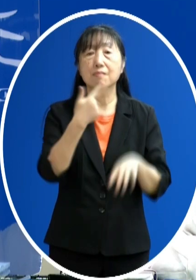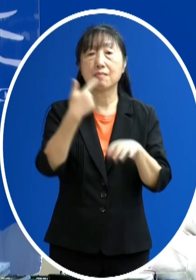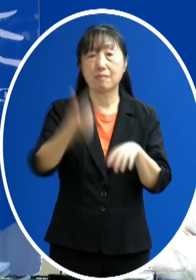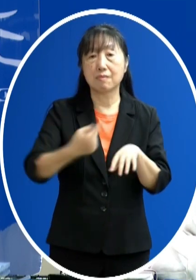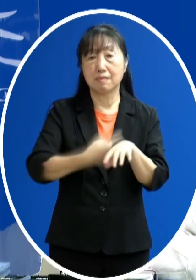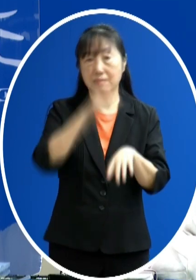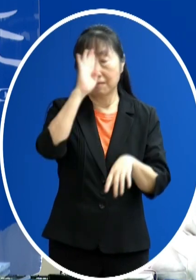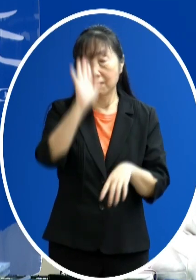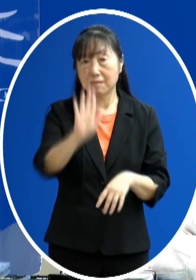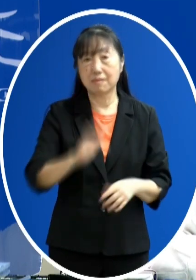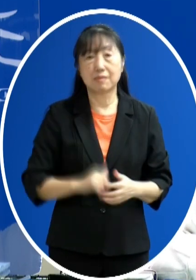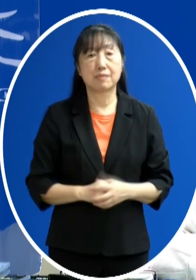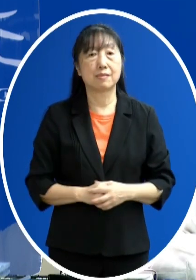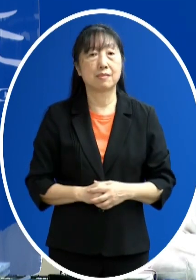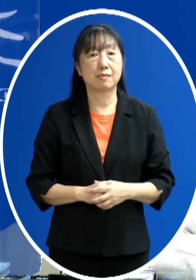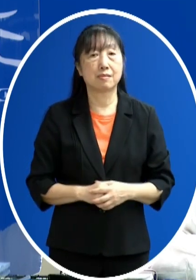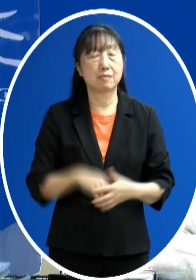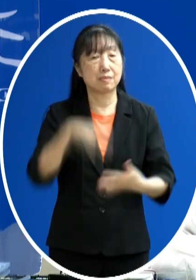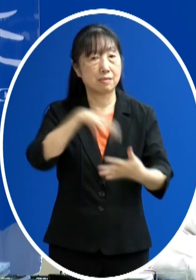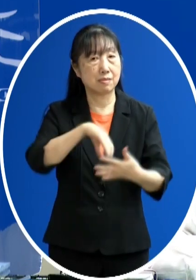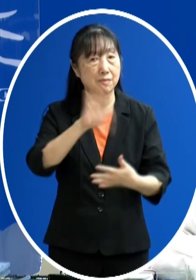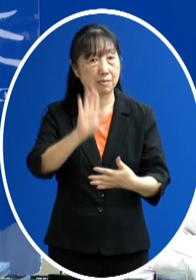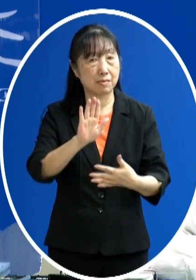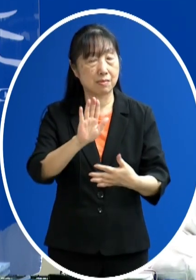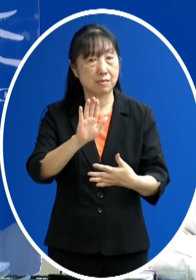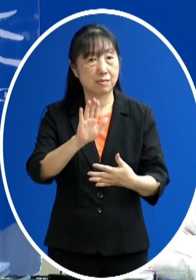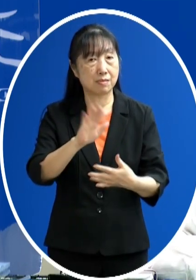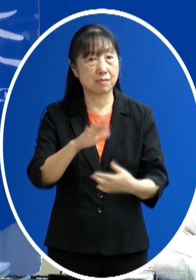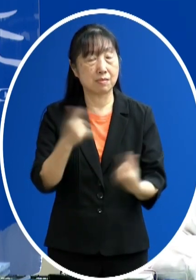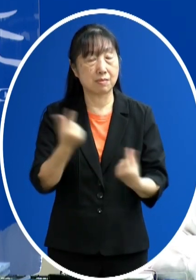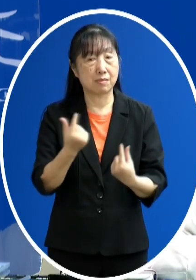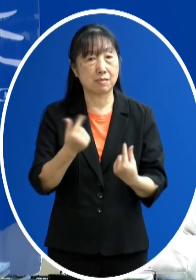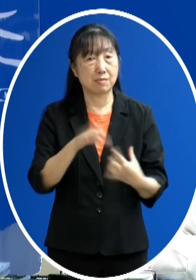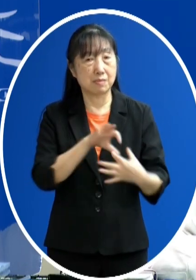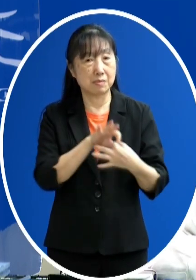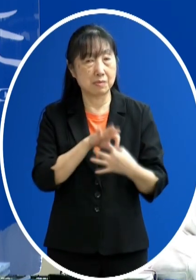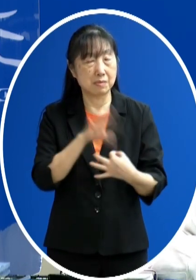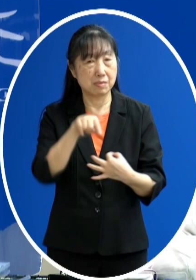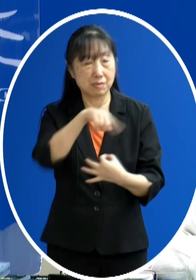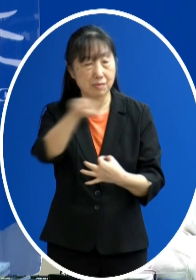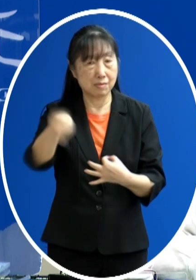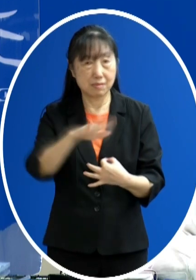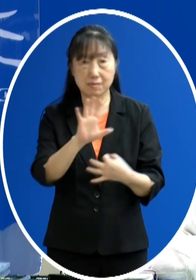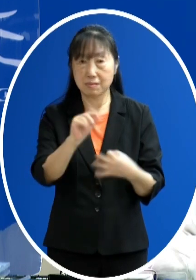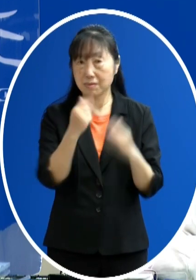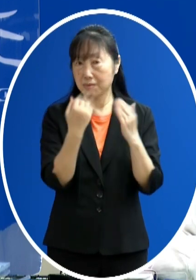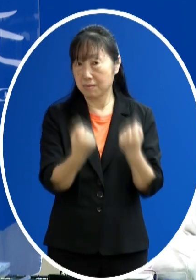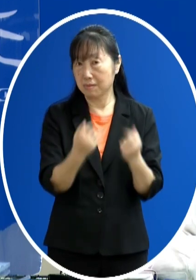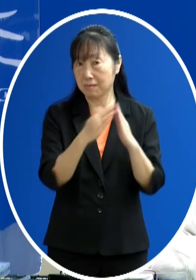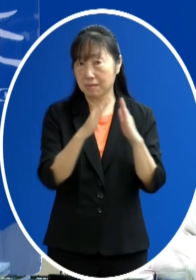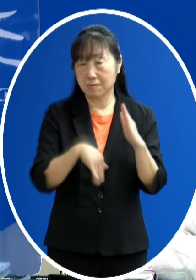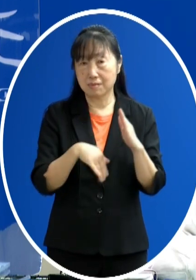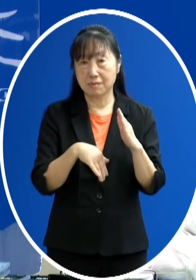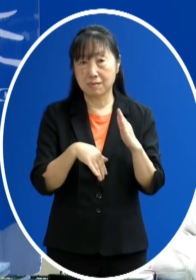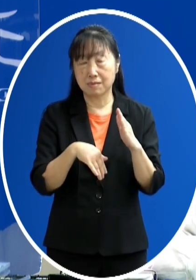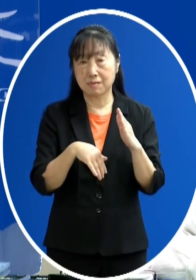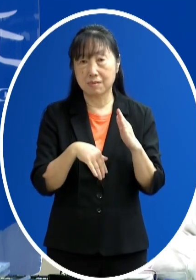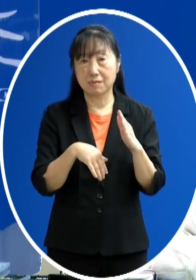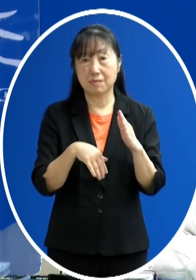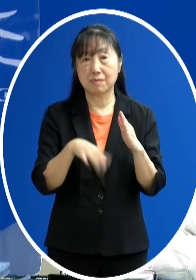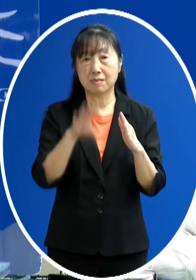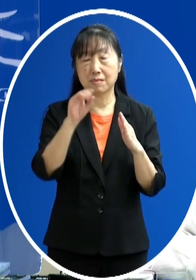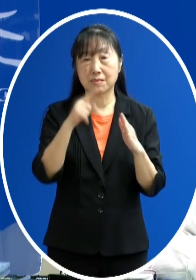慢性病史 那其中大概比較都關心說是有一些在家中有出現一些比較